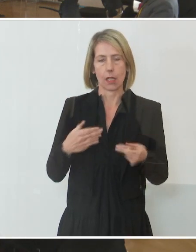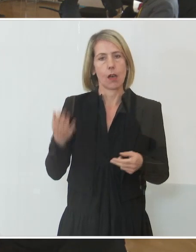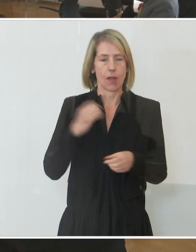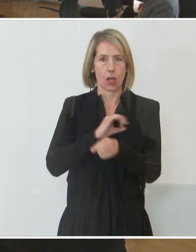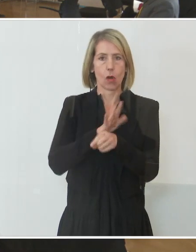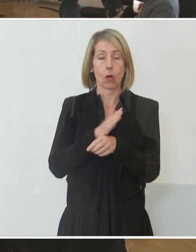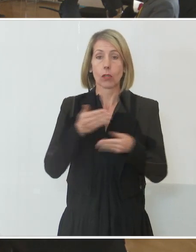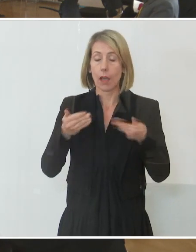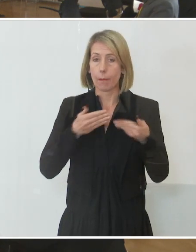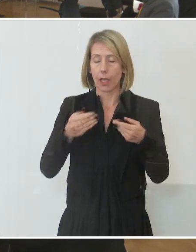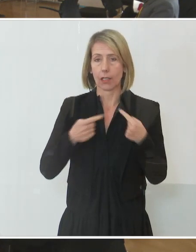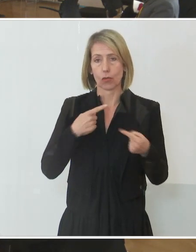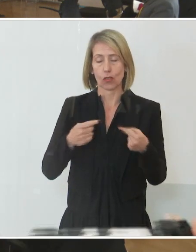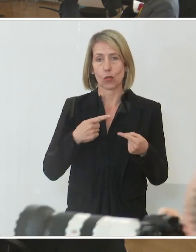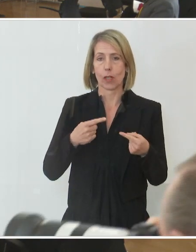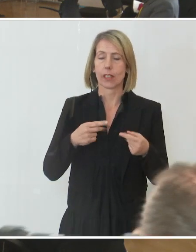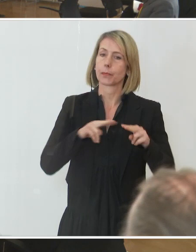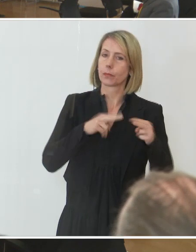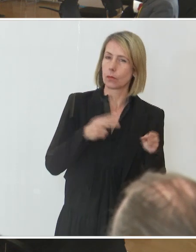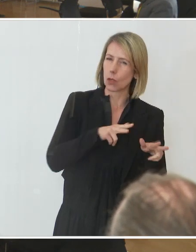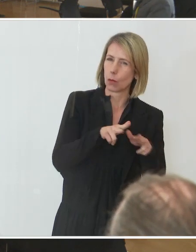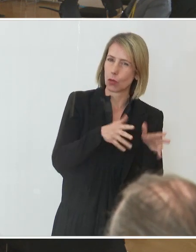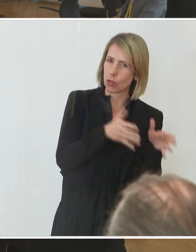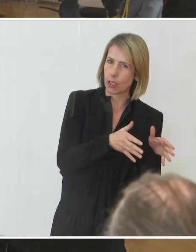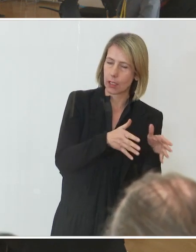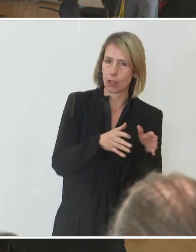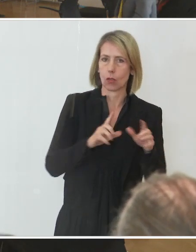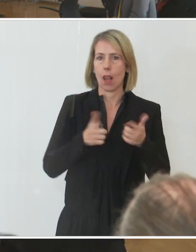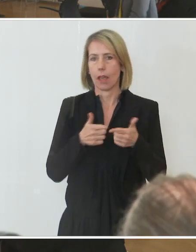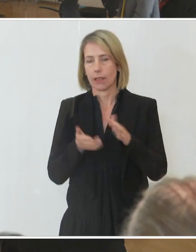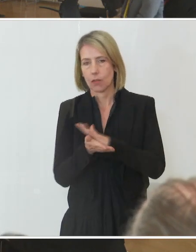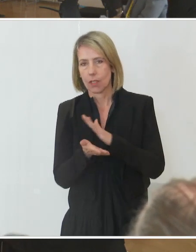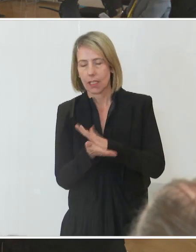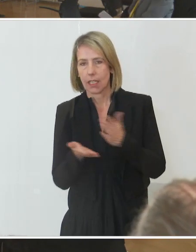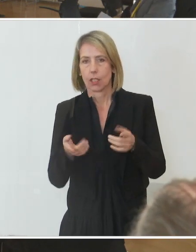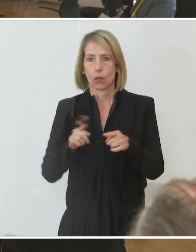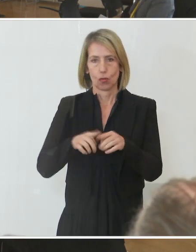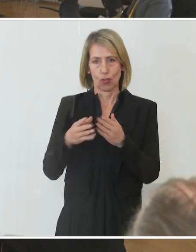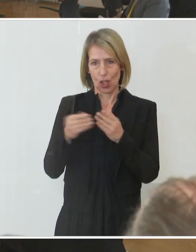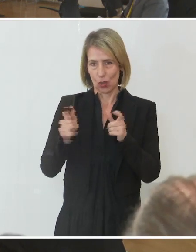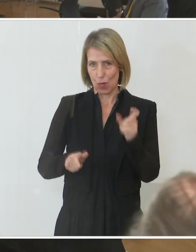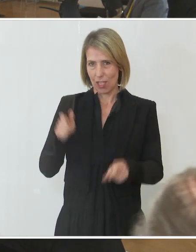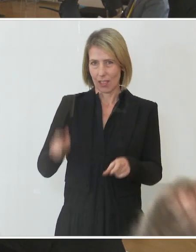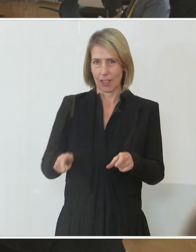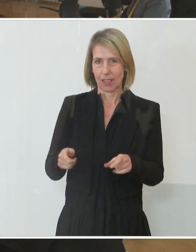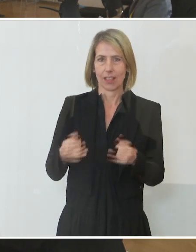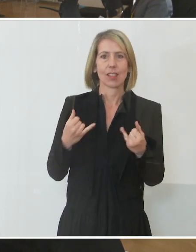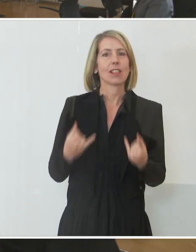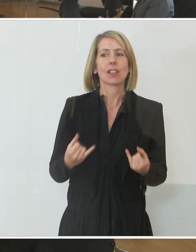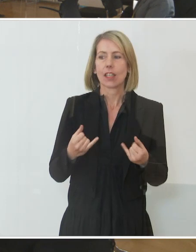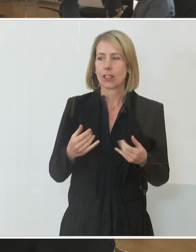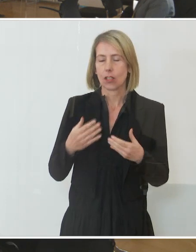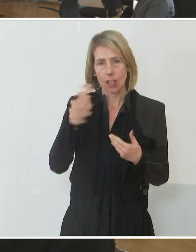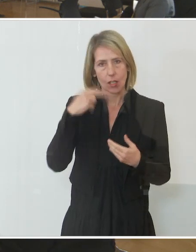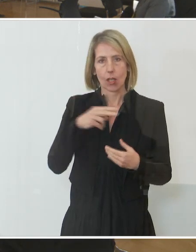Corona-Beratungsgesprächen zwischen Bundesregierung, Ländervertreterinnen und Vertretern und Experten und darf dem Herrn